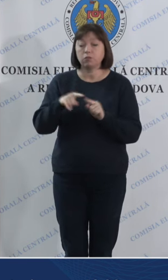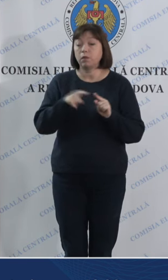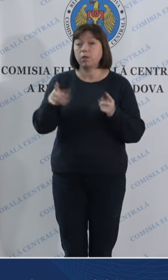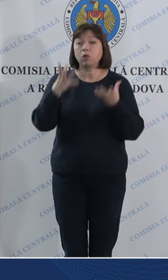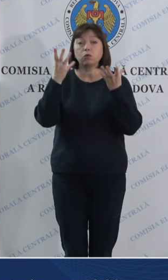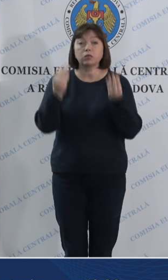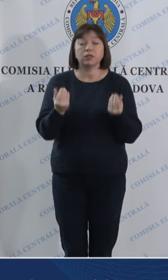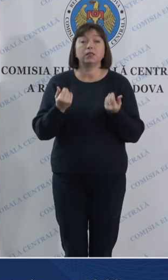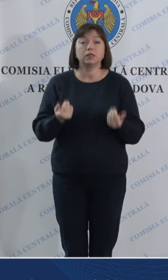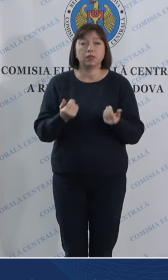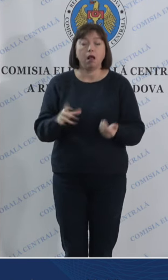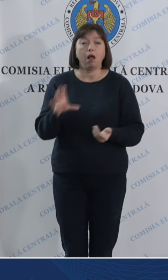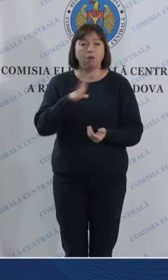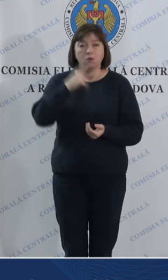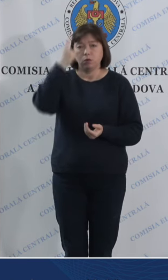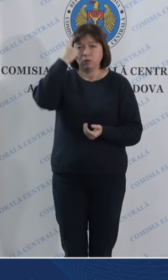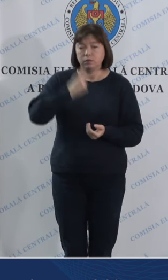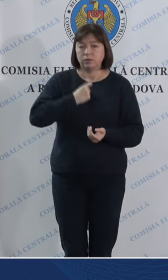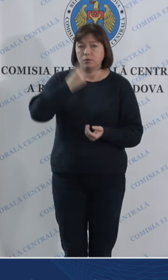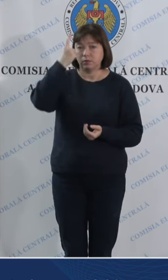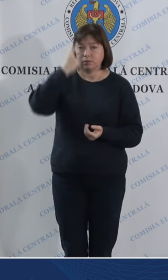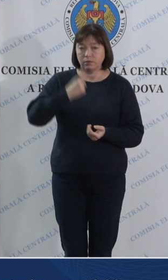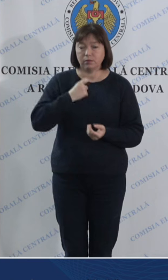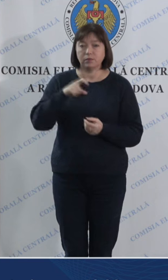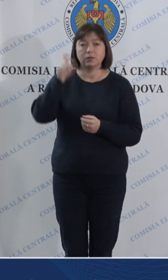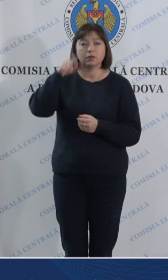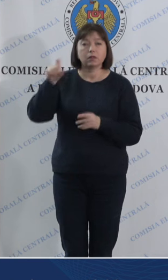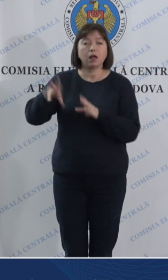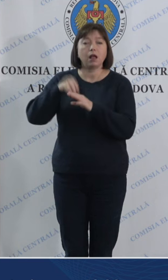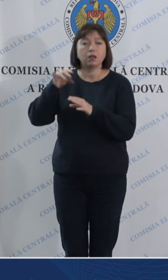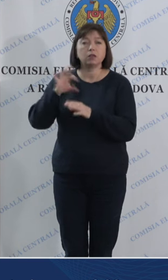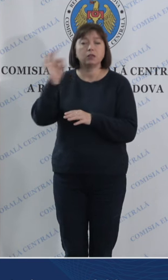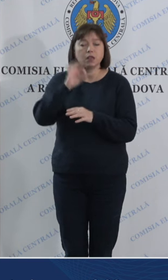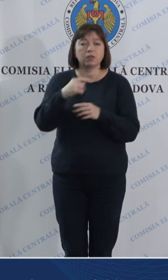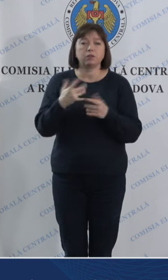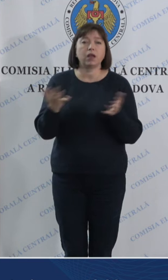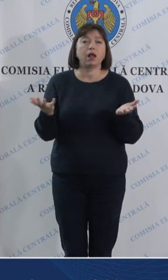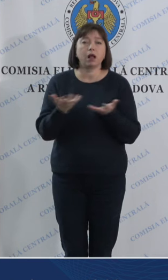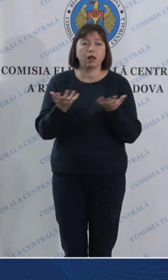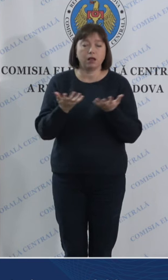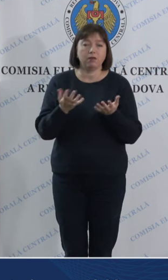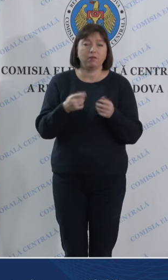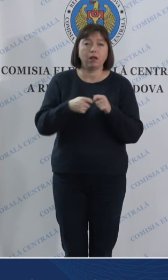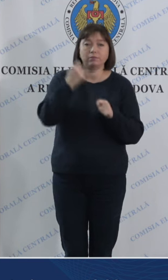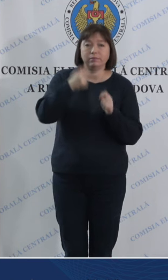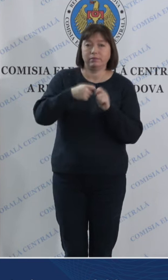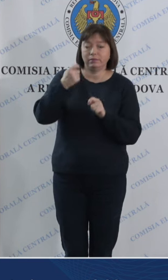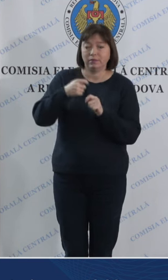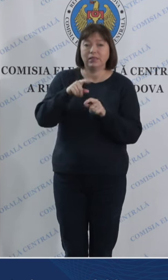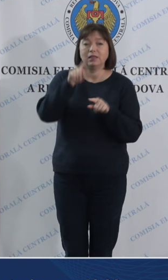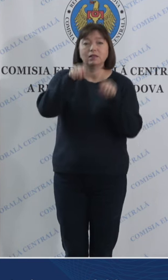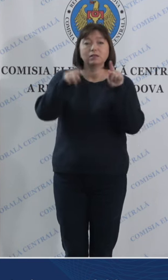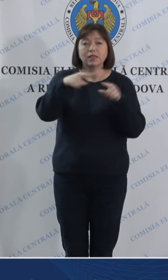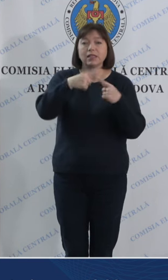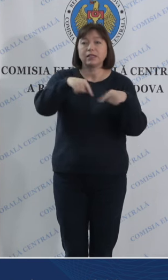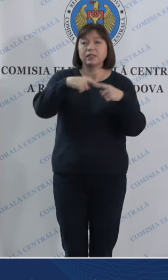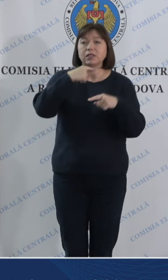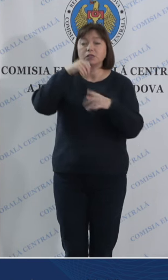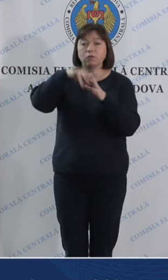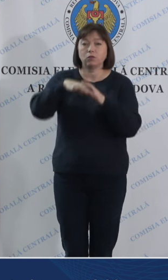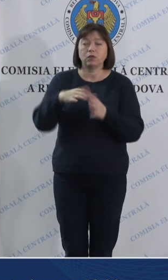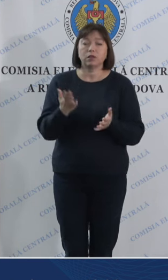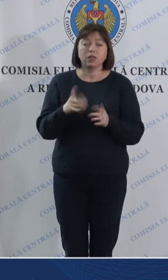parcursul zilei de astăzi am fost sesizați de alegători despre anumite nereguli la unele secții de votare,